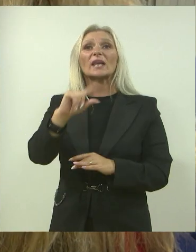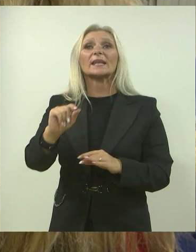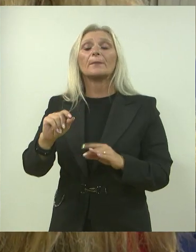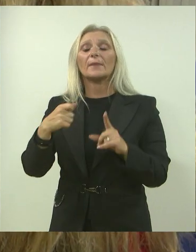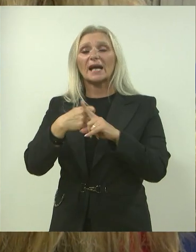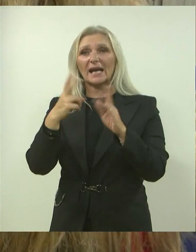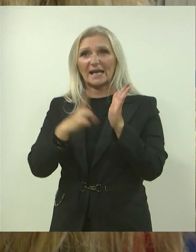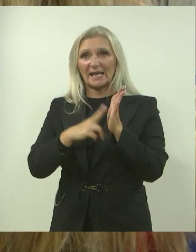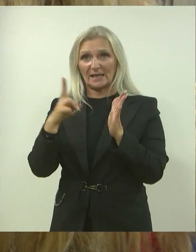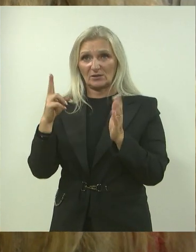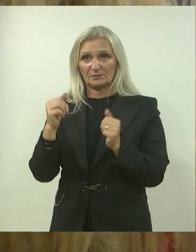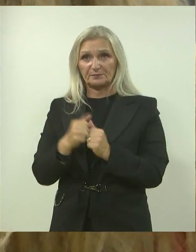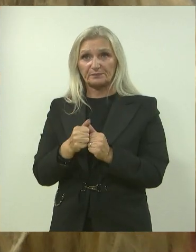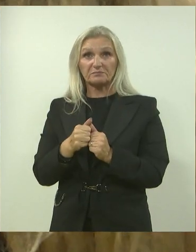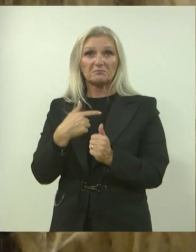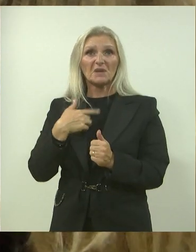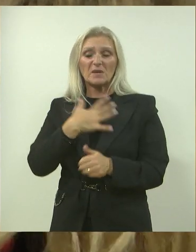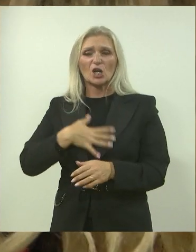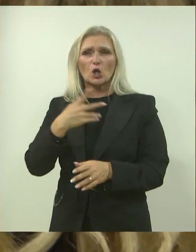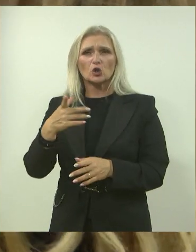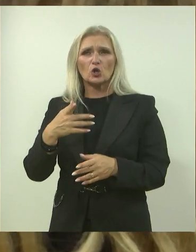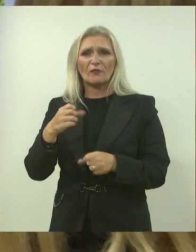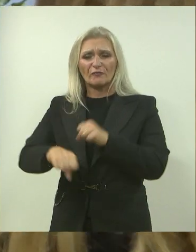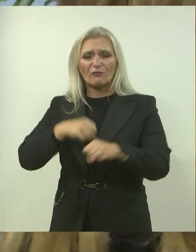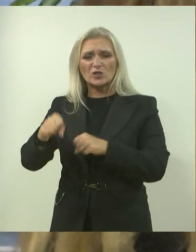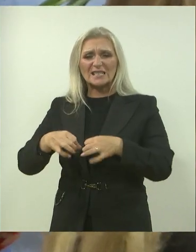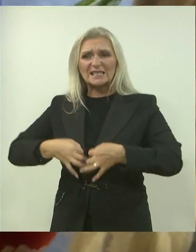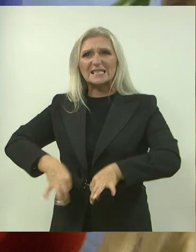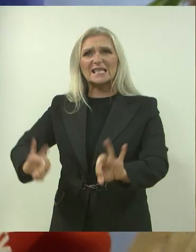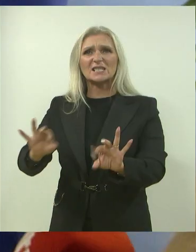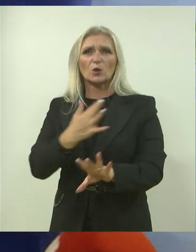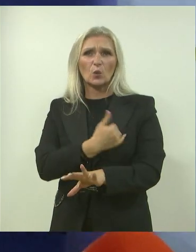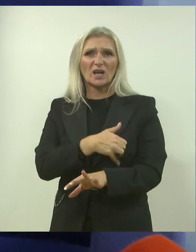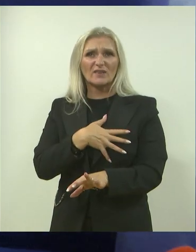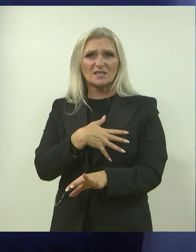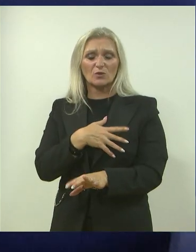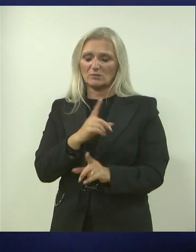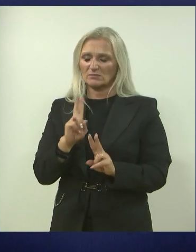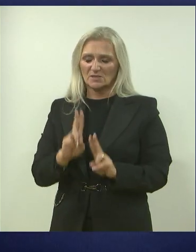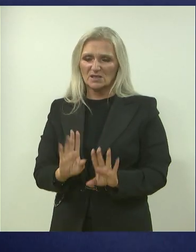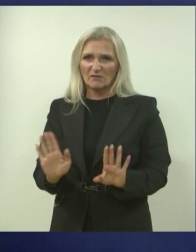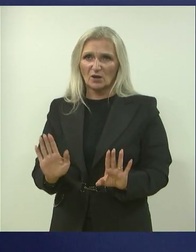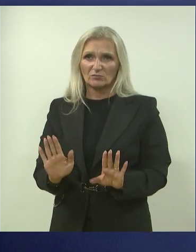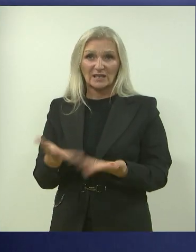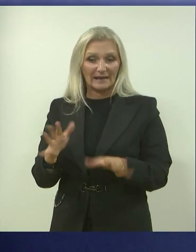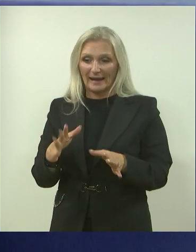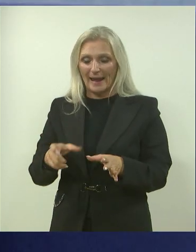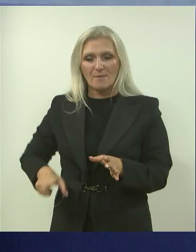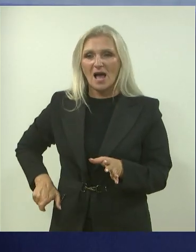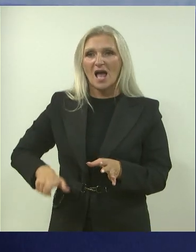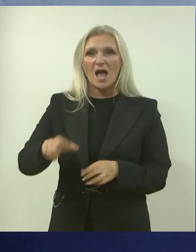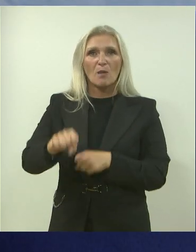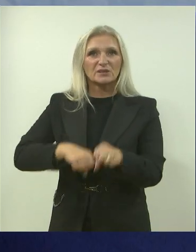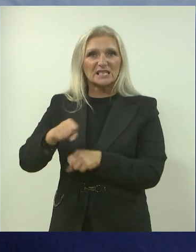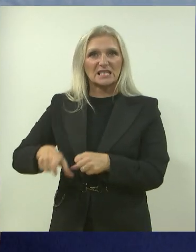Meni je puno groznije voziti, što se tiče cestovnih uvjeta na cesti, u Hrvatskoj, definitivno, jer nemate biciklistički staza.